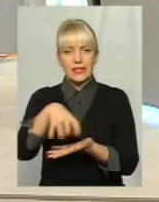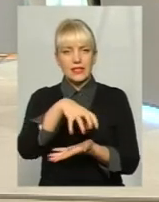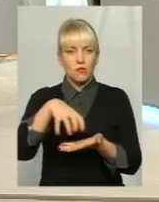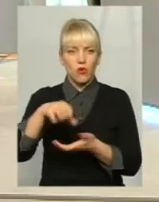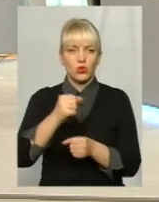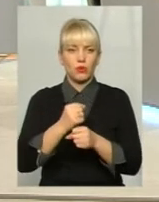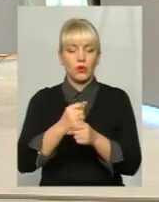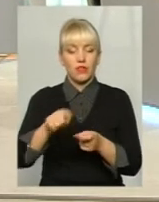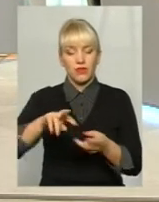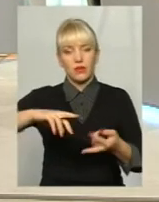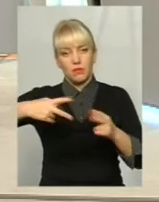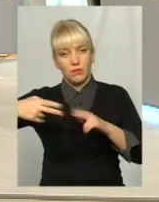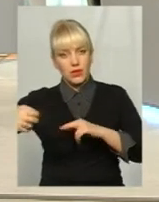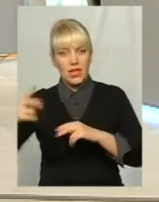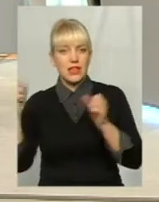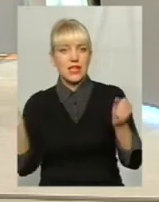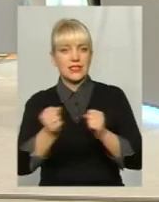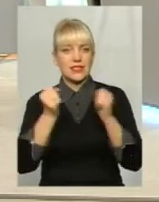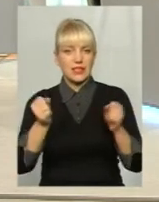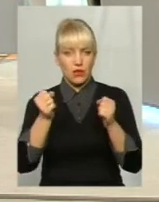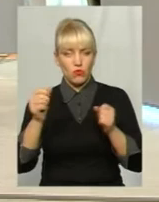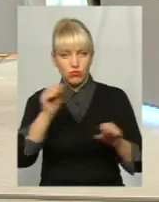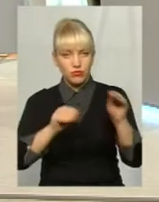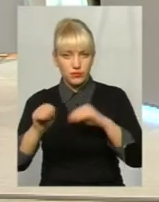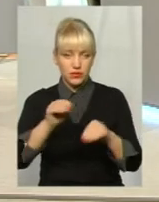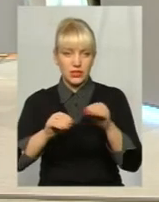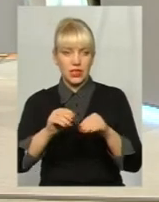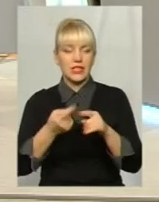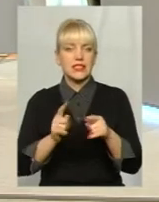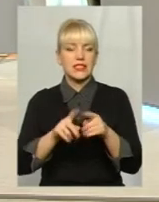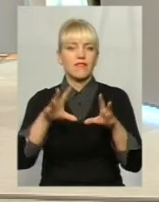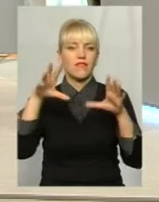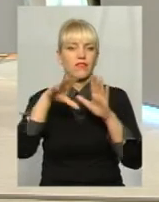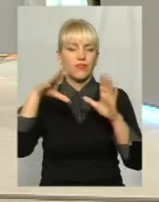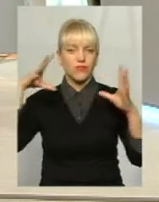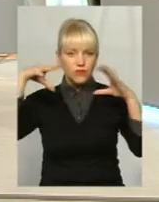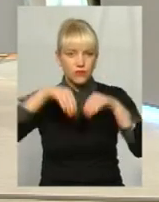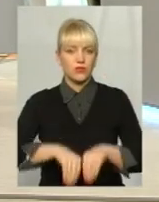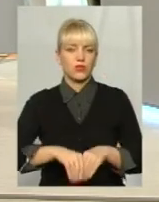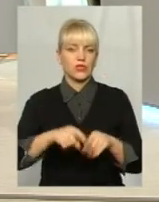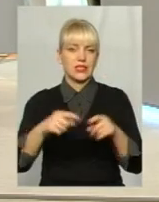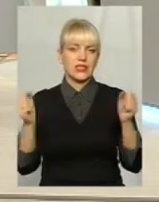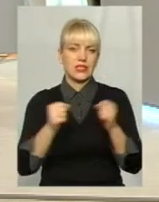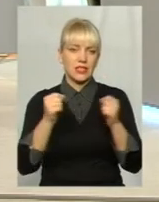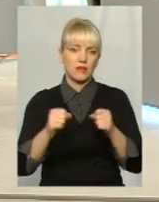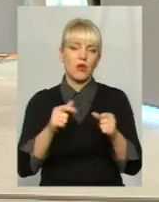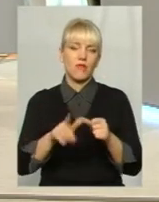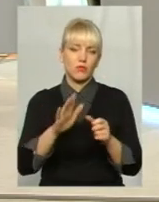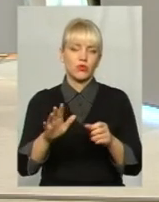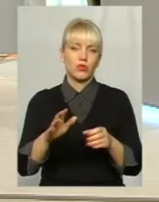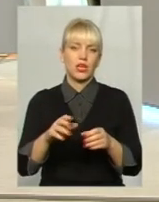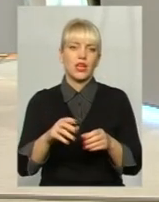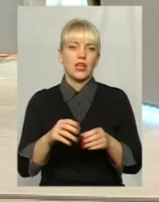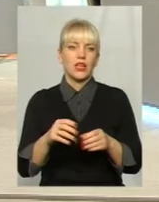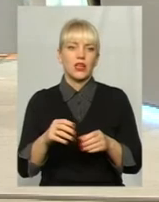на зиму він переобладнає, це комбінований автомобіль, а зимою він розчинно буде поливати